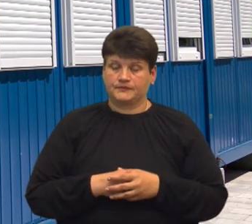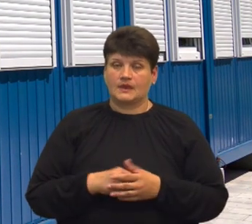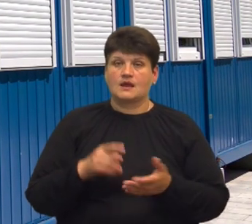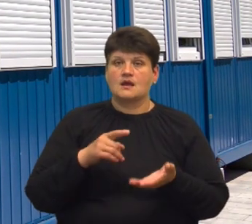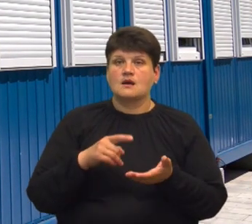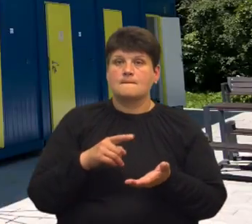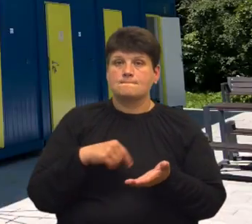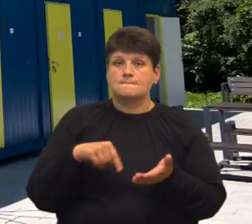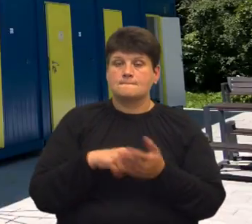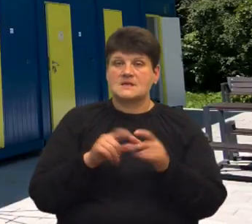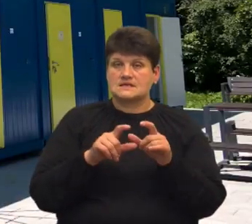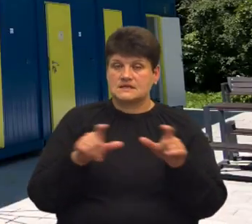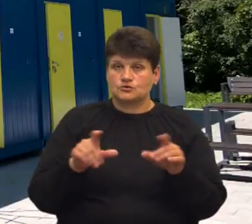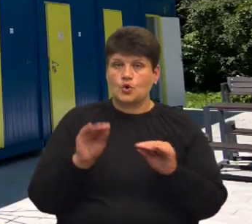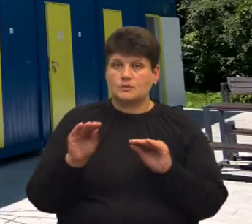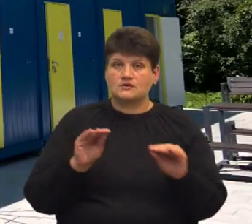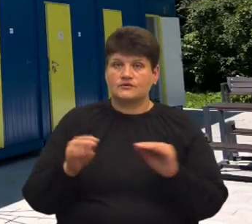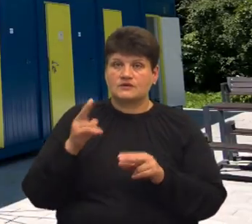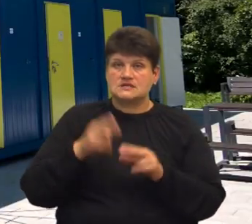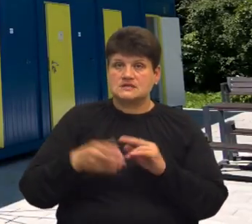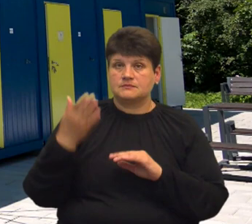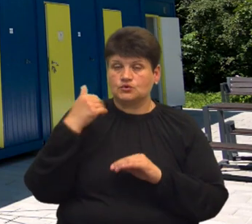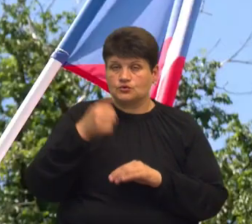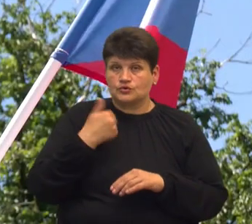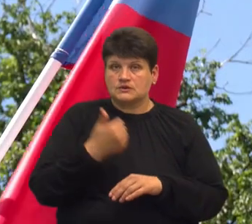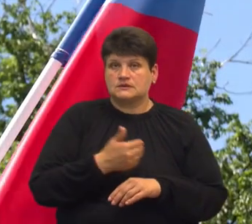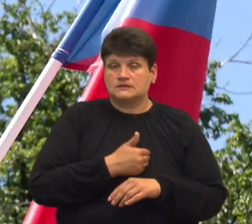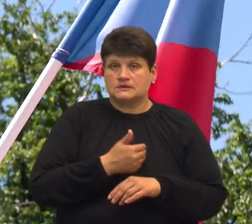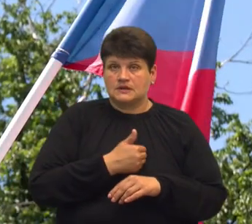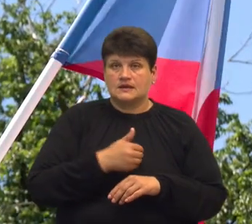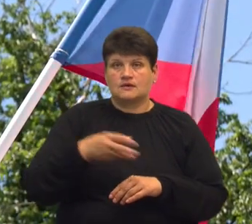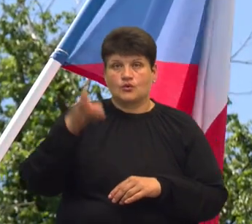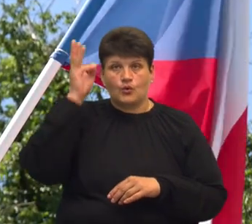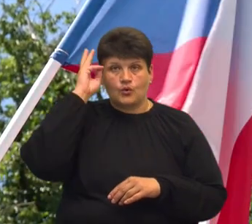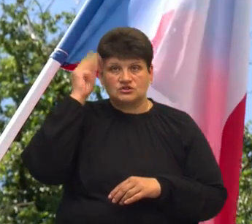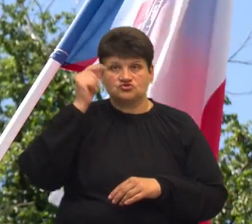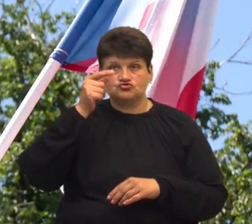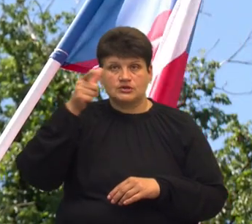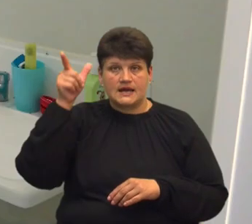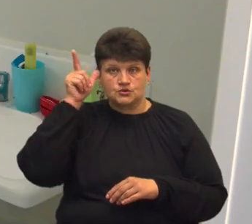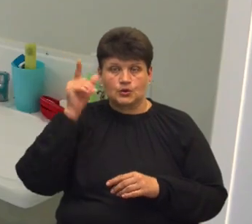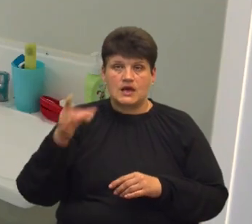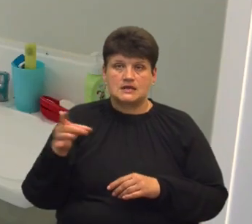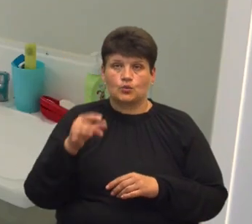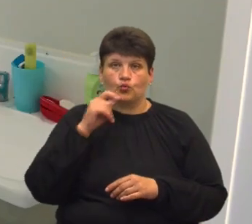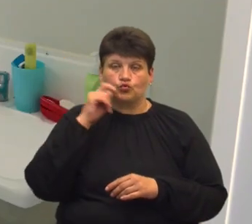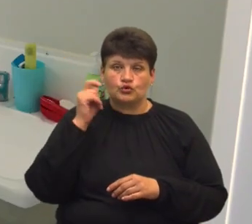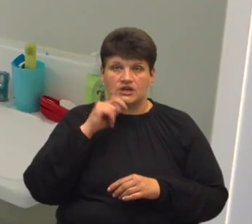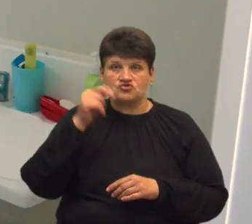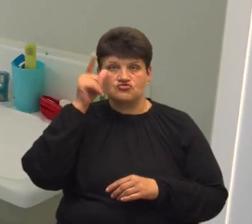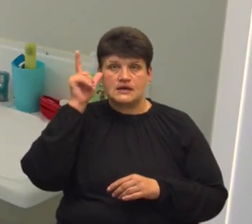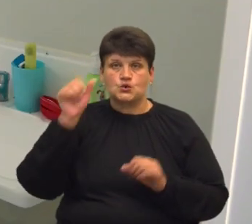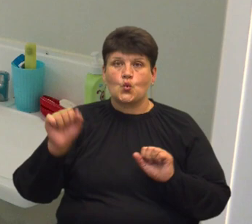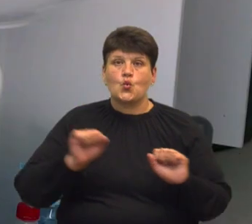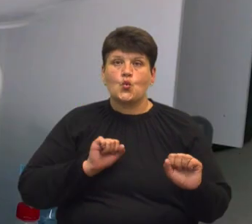Малашівцях облаштували наприкінці минулого року з ініціативи Генерального консульства Чеської Республіки в Україні та чеського уряду.